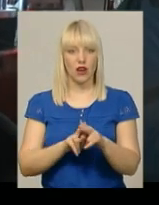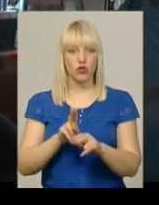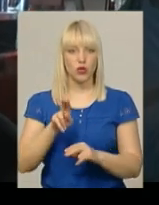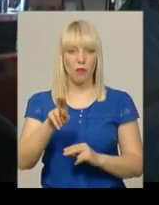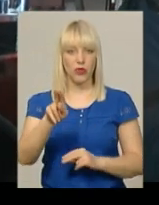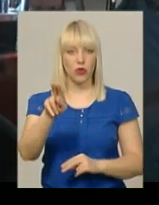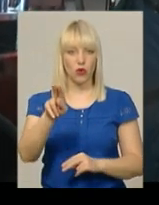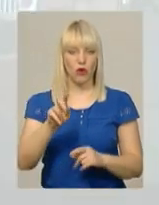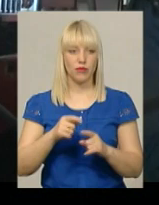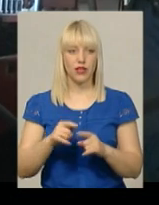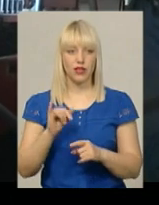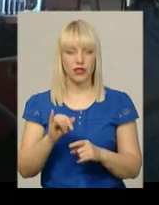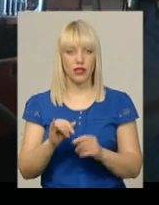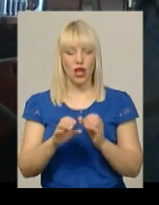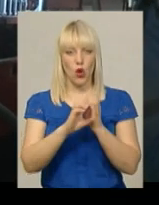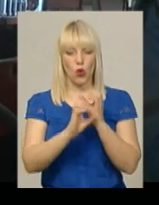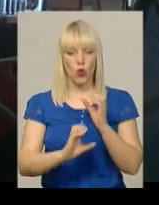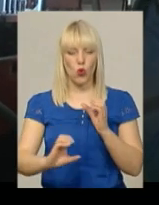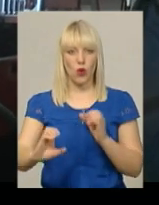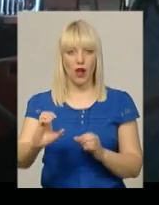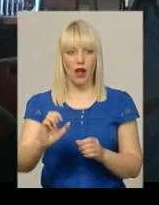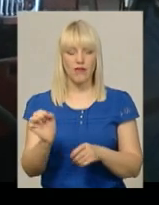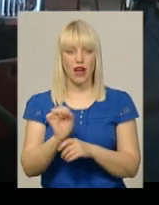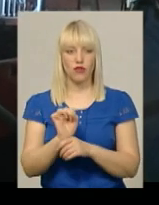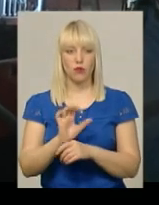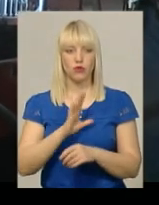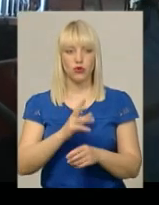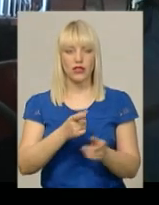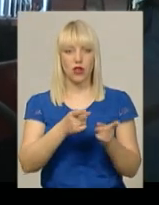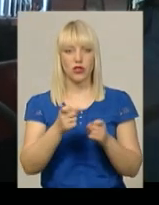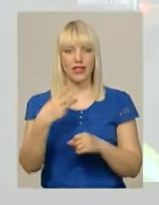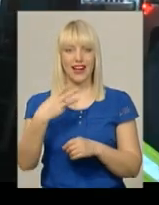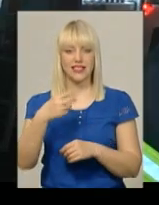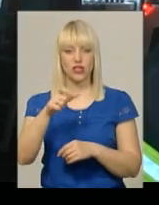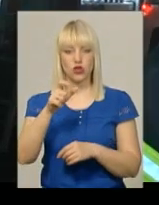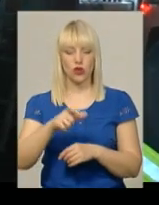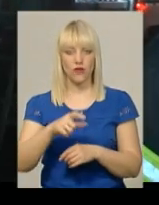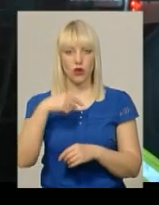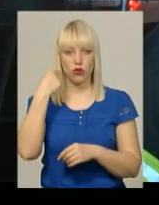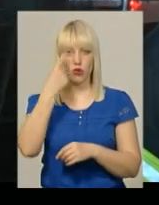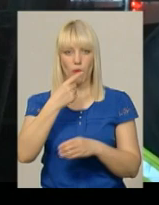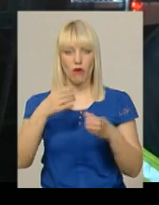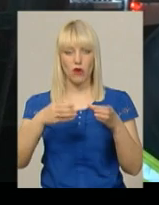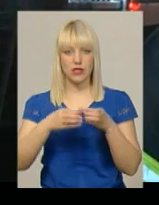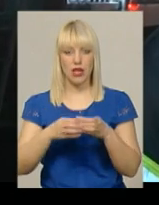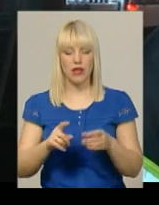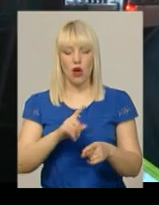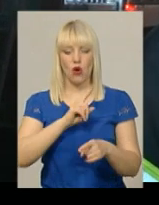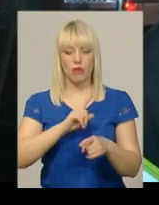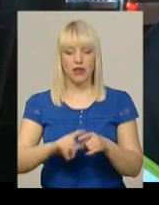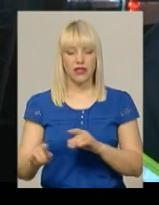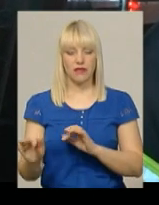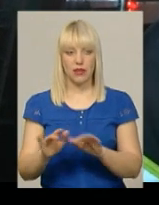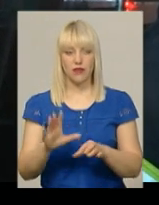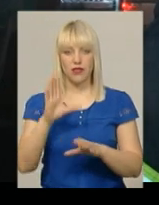рукавний автомобіль. До гасіння пожежі залучено 37 чоловік особового складу. Оперативними діями пожежно-рятувальних підрозділів